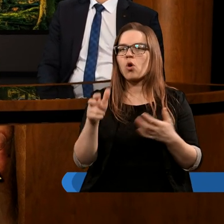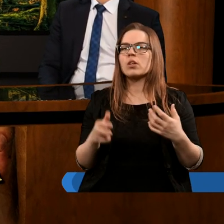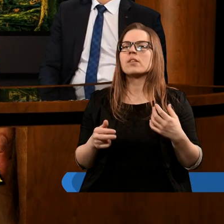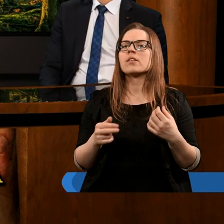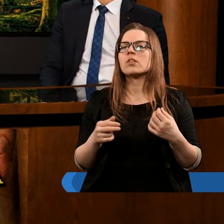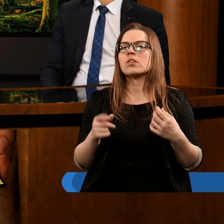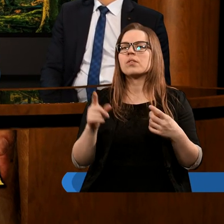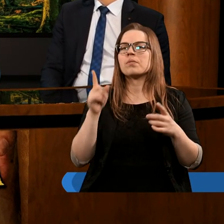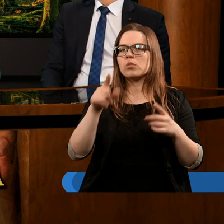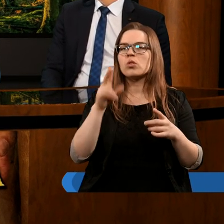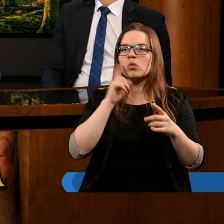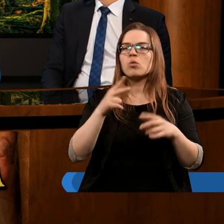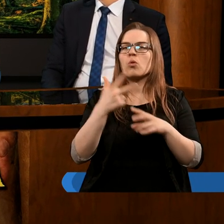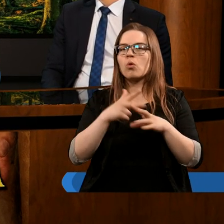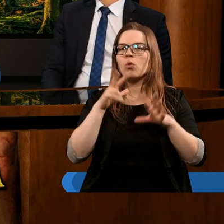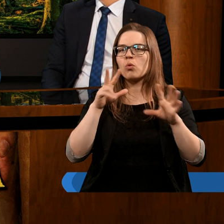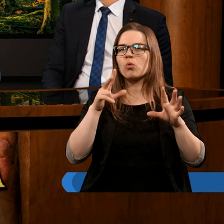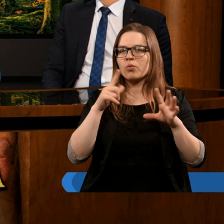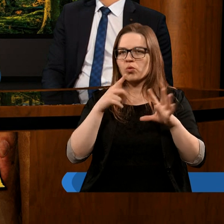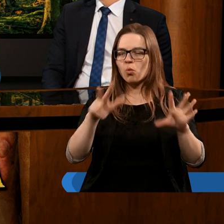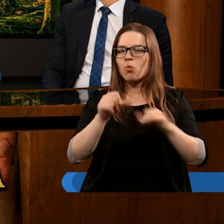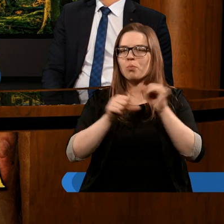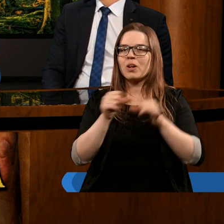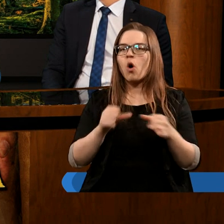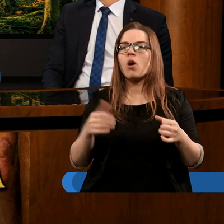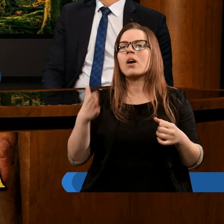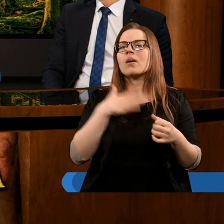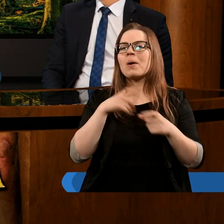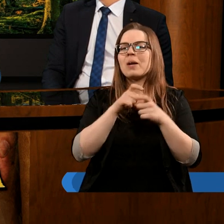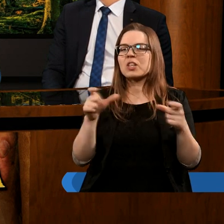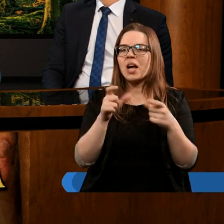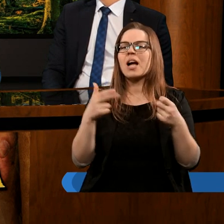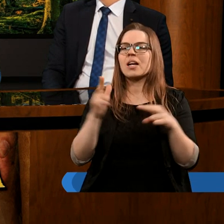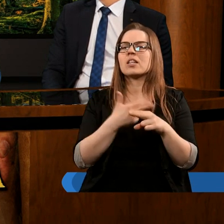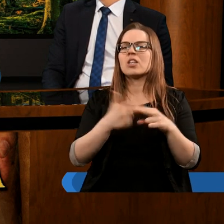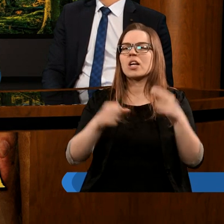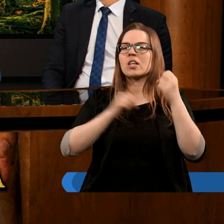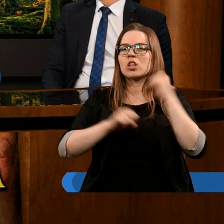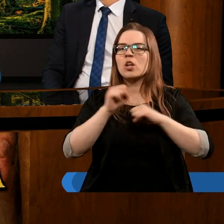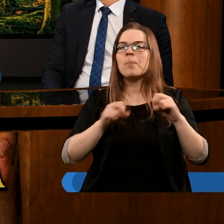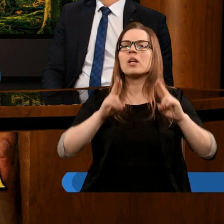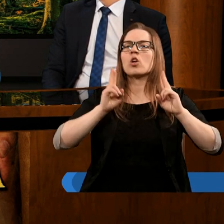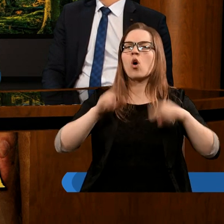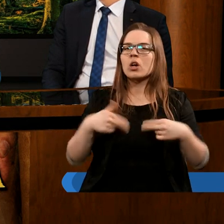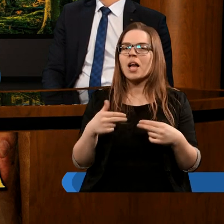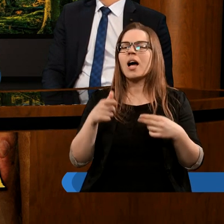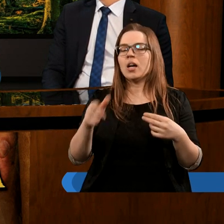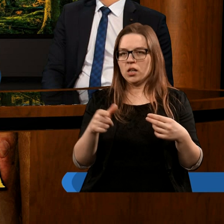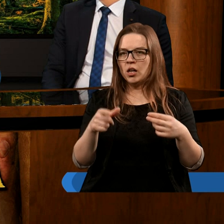538 rok mamy czas, kiedy Rzym zostaje